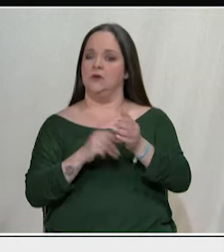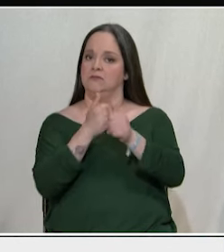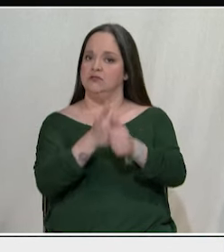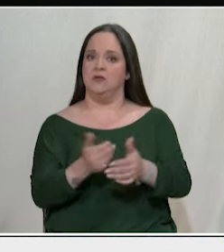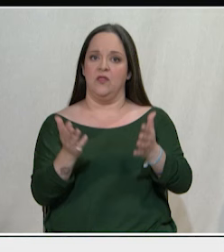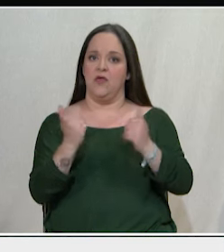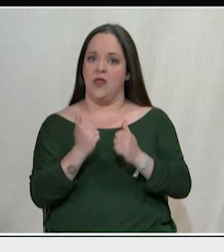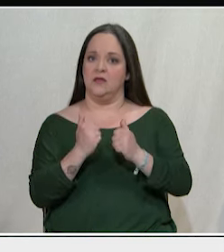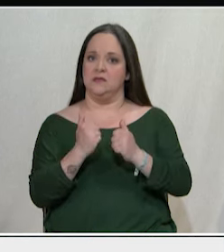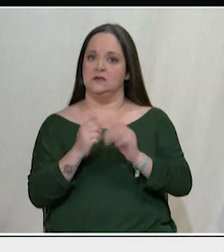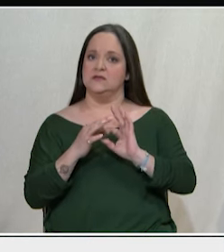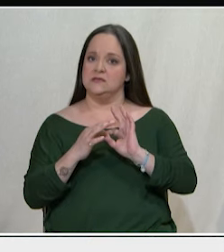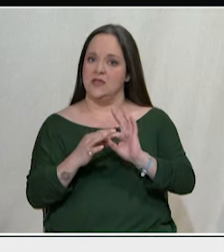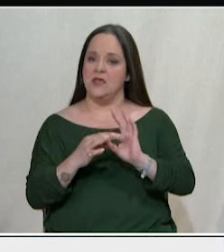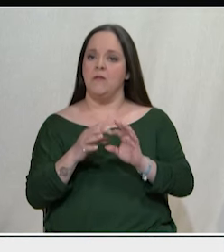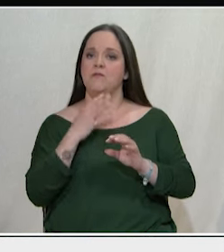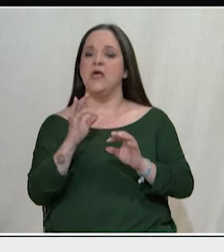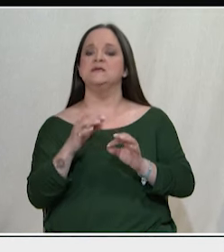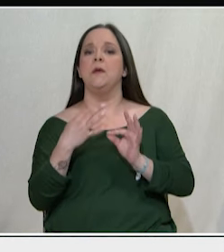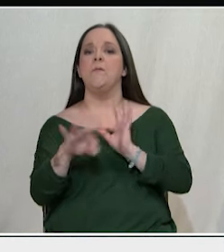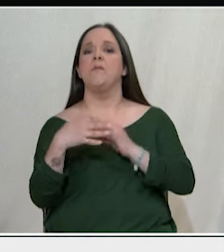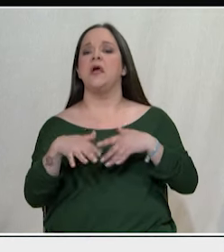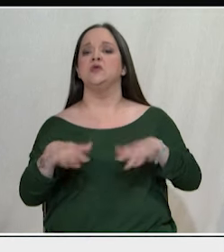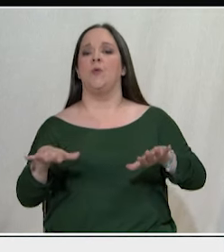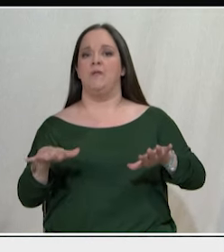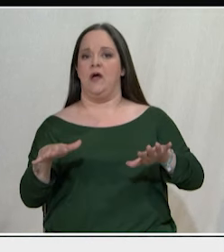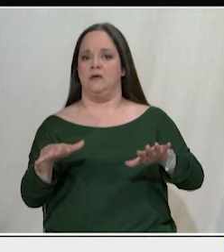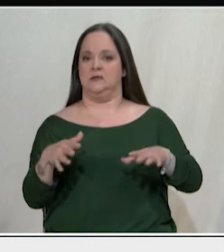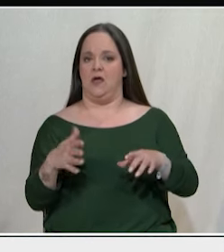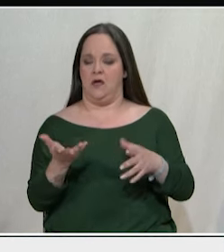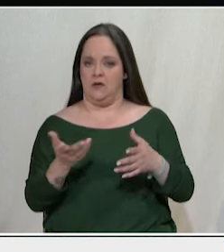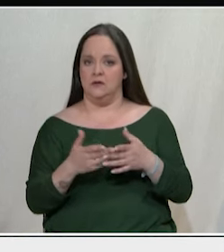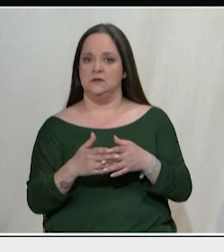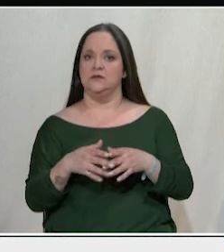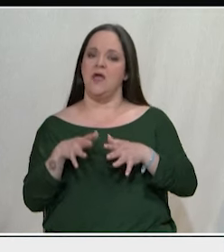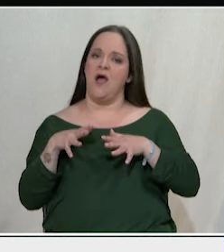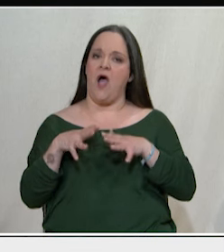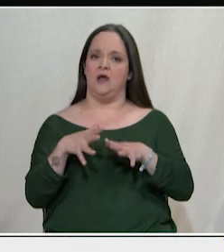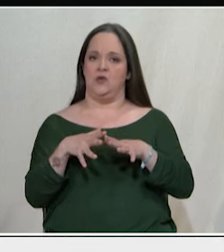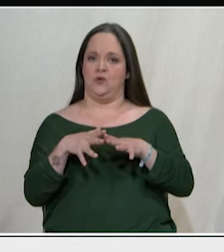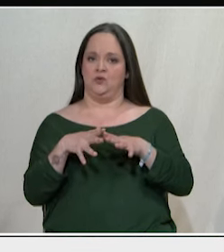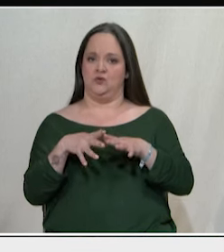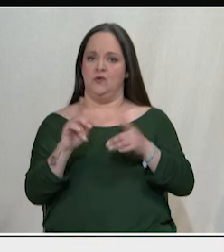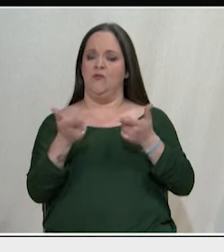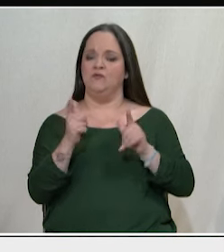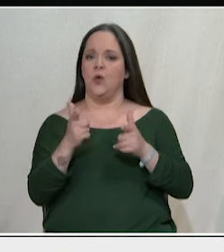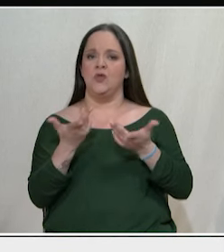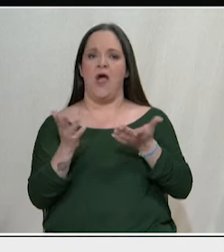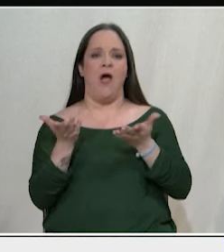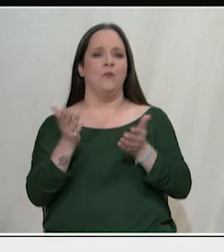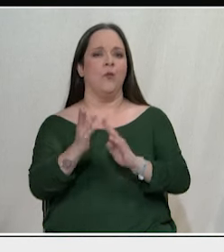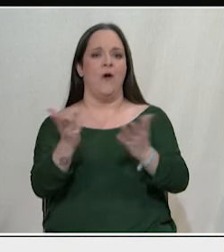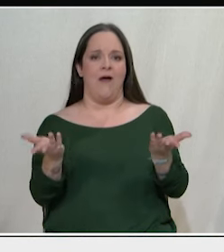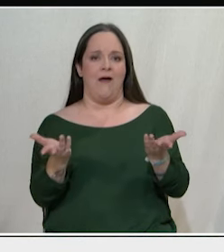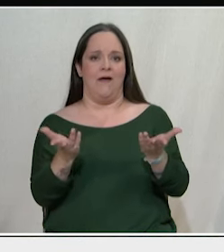διαρκή κοινοβουλευτικά και πολιτικά πραξικοπήματα. Μία πολιτική άγριου ταξικού πολέμου, όπως το ζούμε με την ακρίβεια, τη φτώχεια,